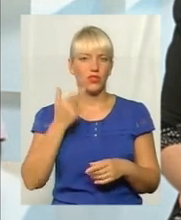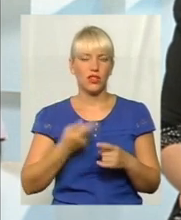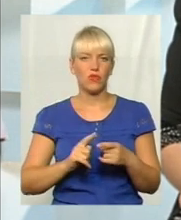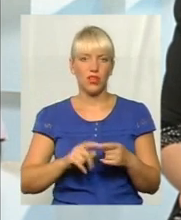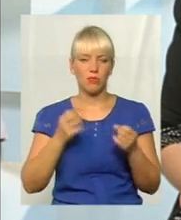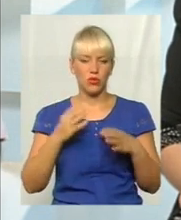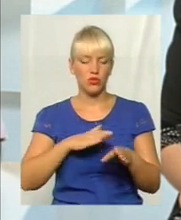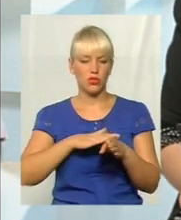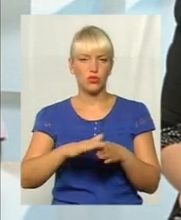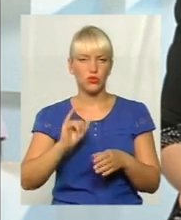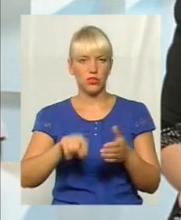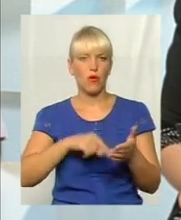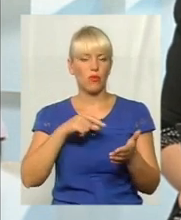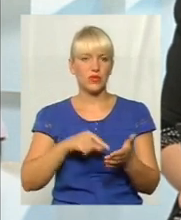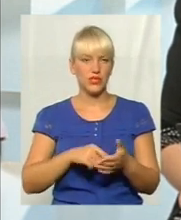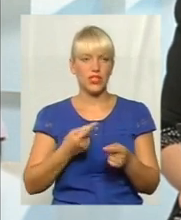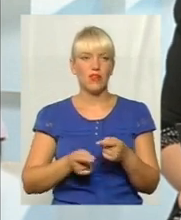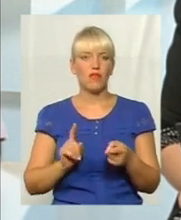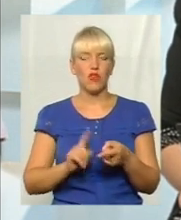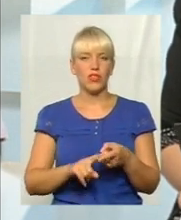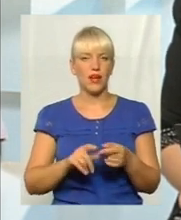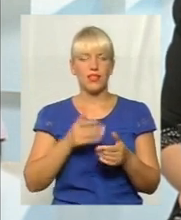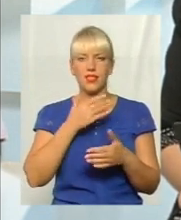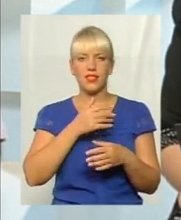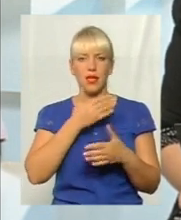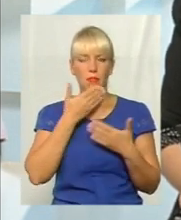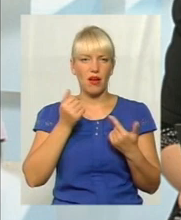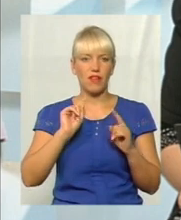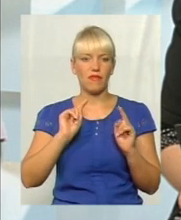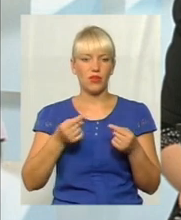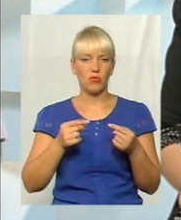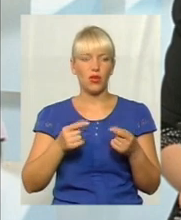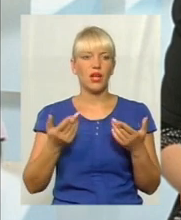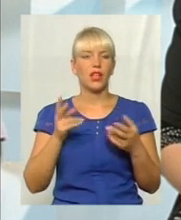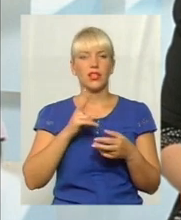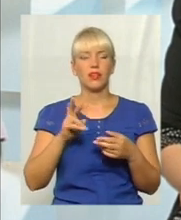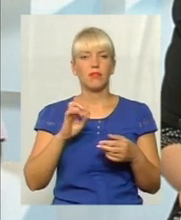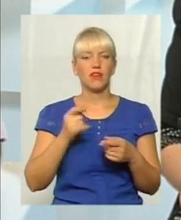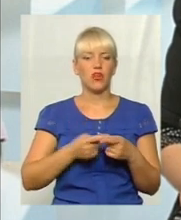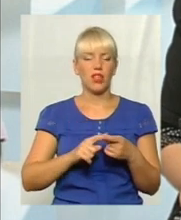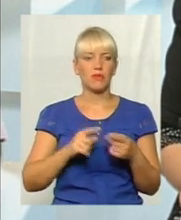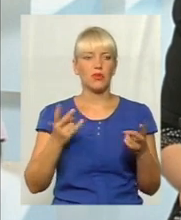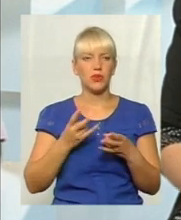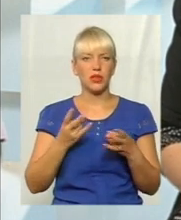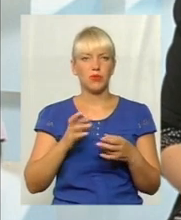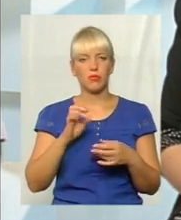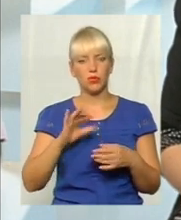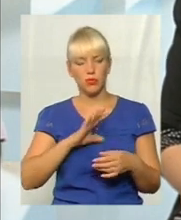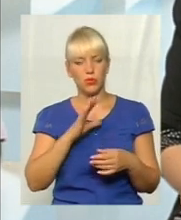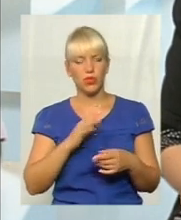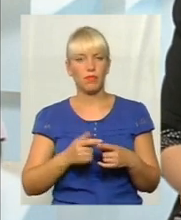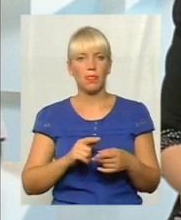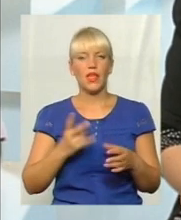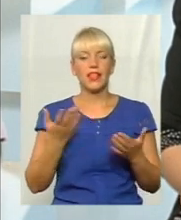реалізується в місті, вона не має вимог, яким би вона, які потрібні були. якісь